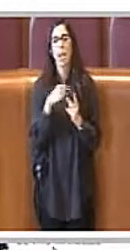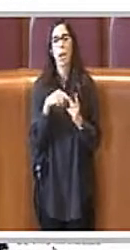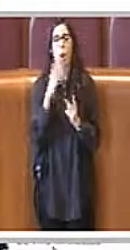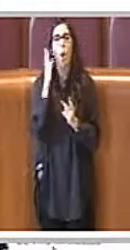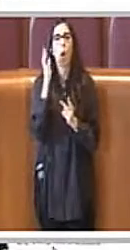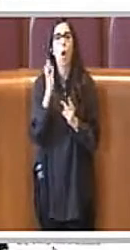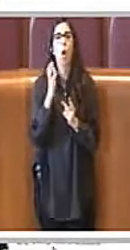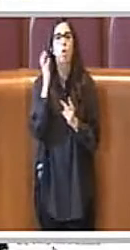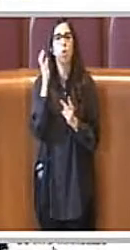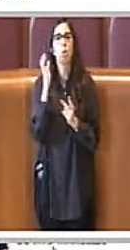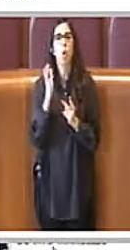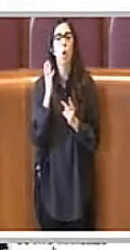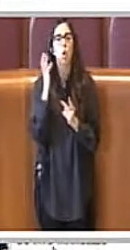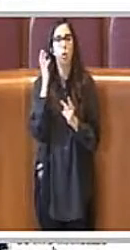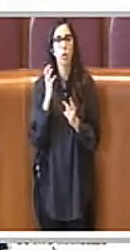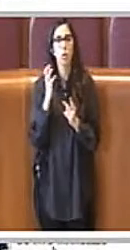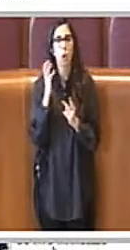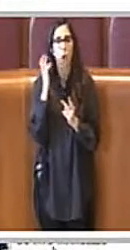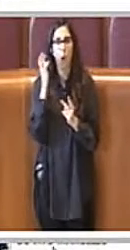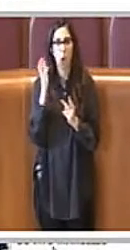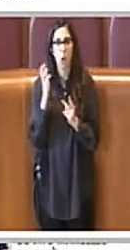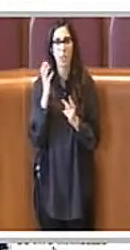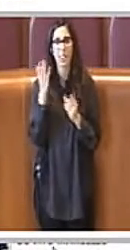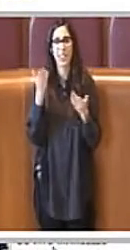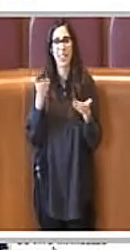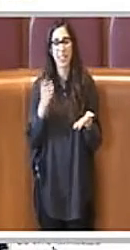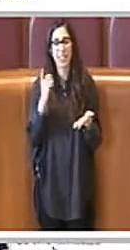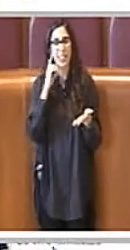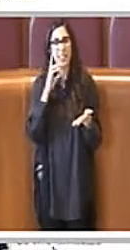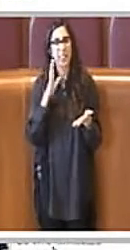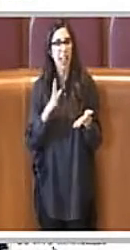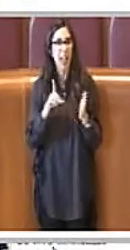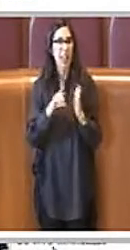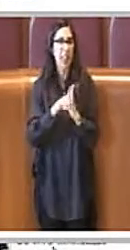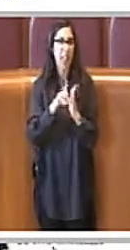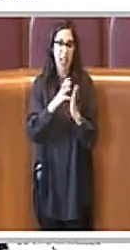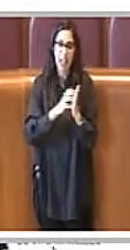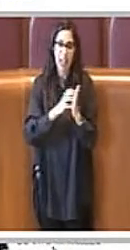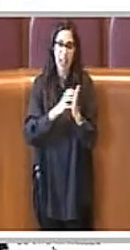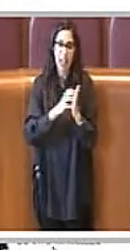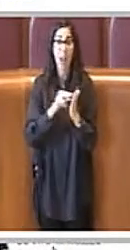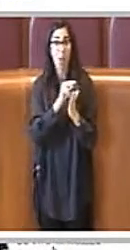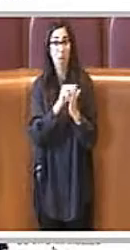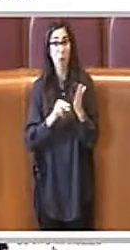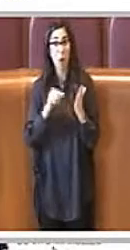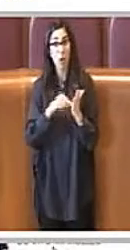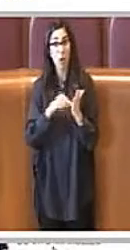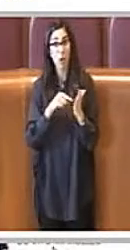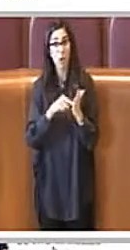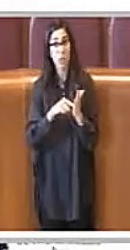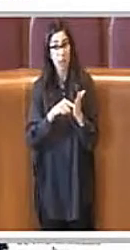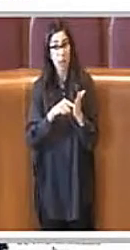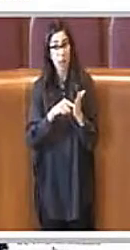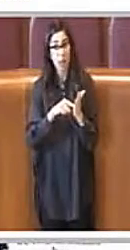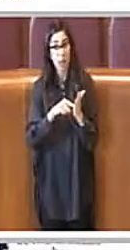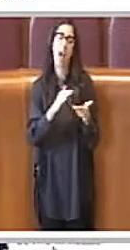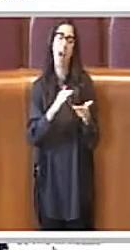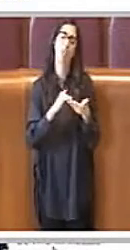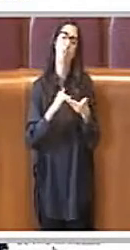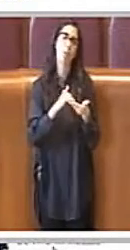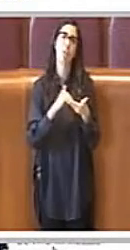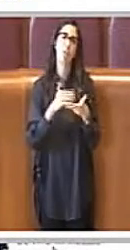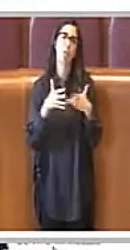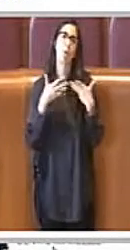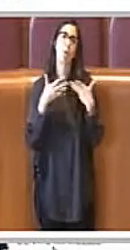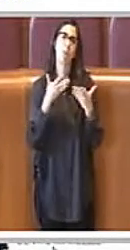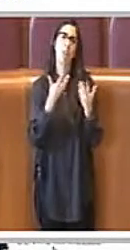sapere Che la delibera che stiamo votando adesso È accolta favorevolmente dalle associazioni Che da due